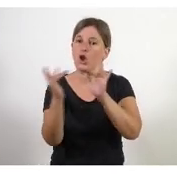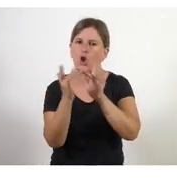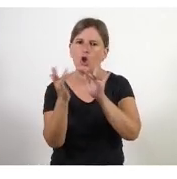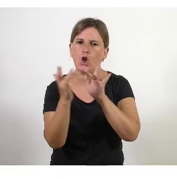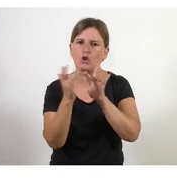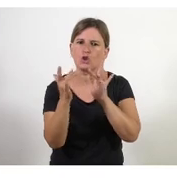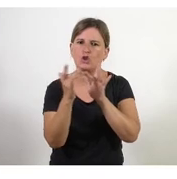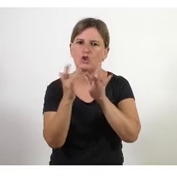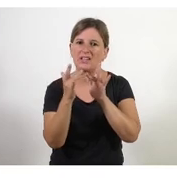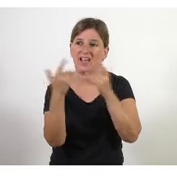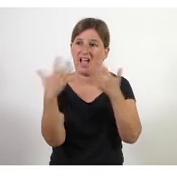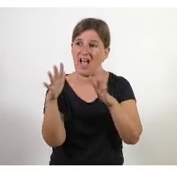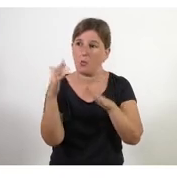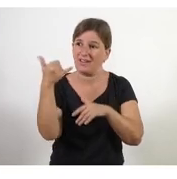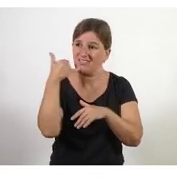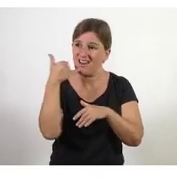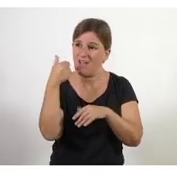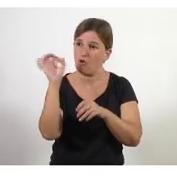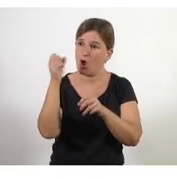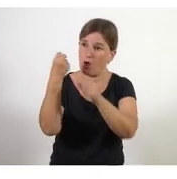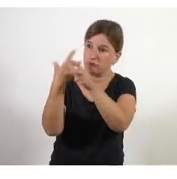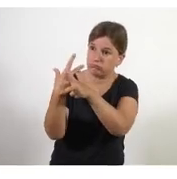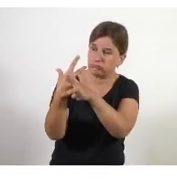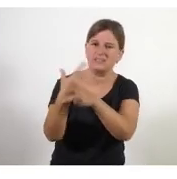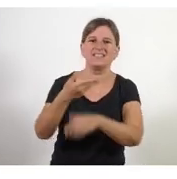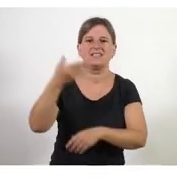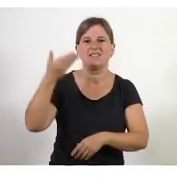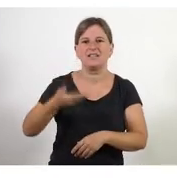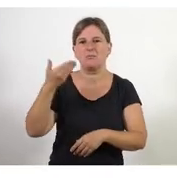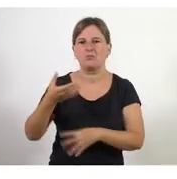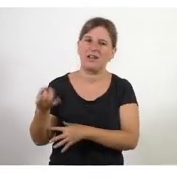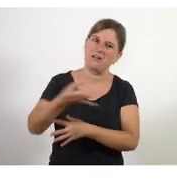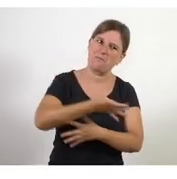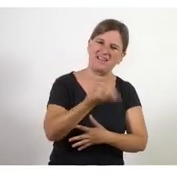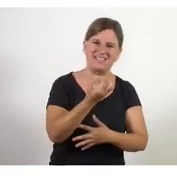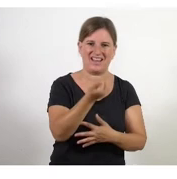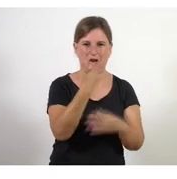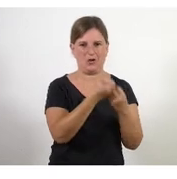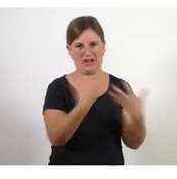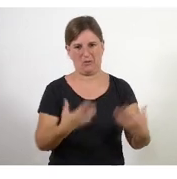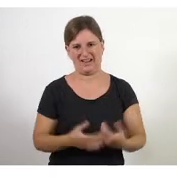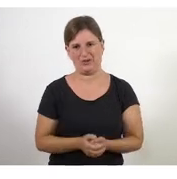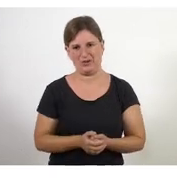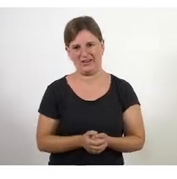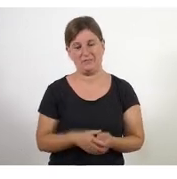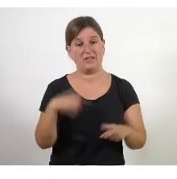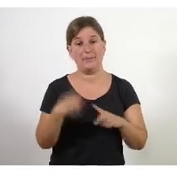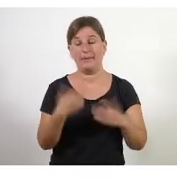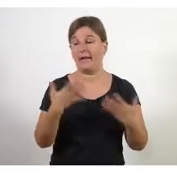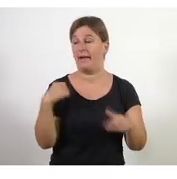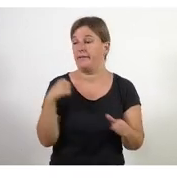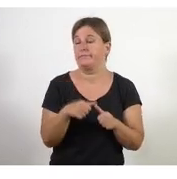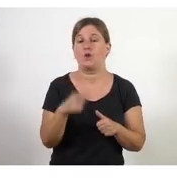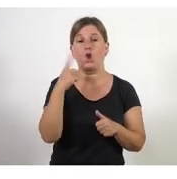encara que sigui així o per telèfon és molt més que amb un e-mail estem ja massa acostumats a